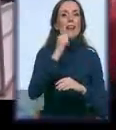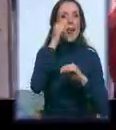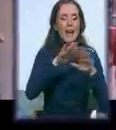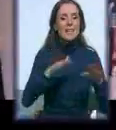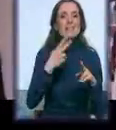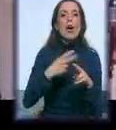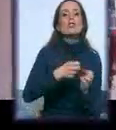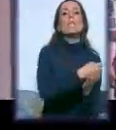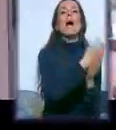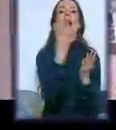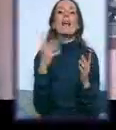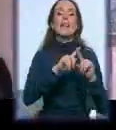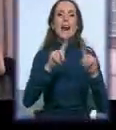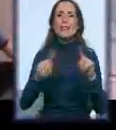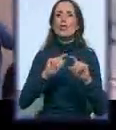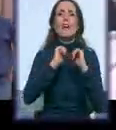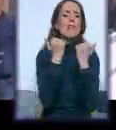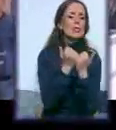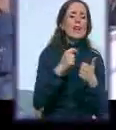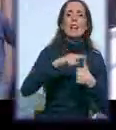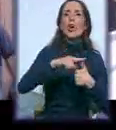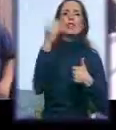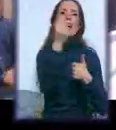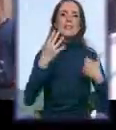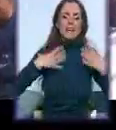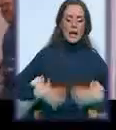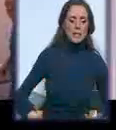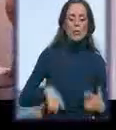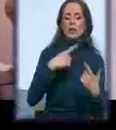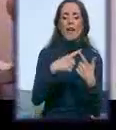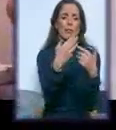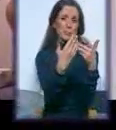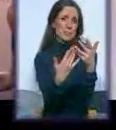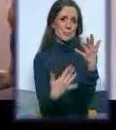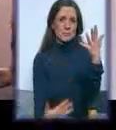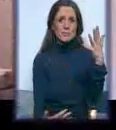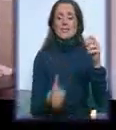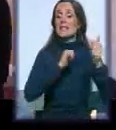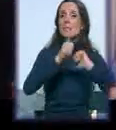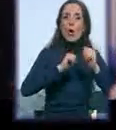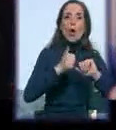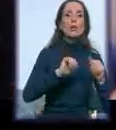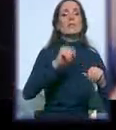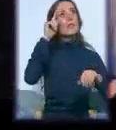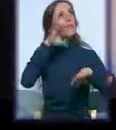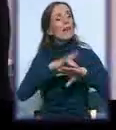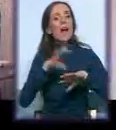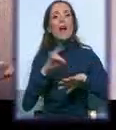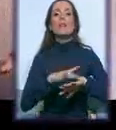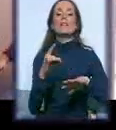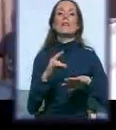različite radionice, od slikanja po telu, da ne nabrejam, dakle, od sportskih do kreativno